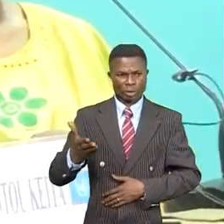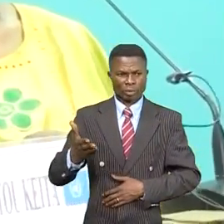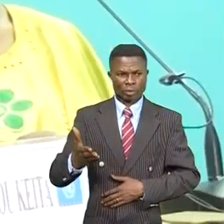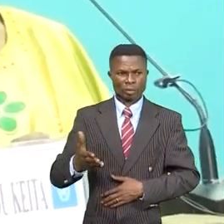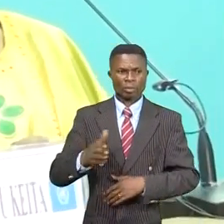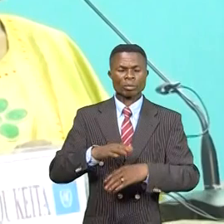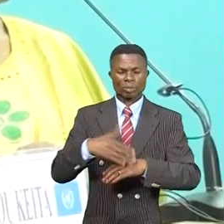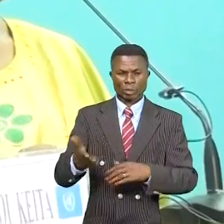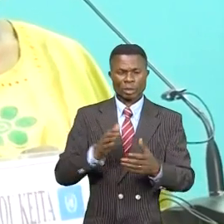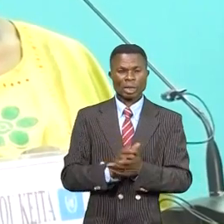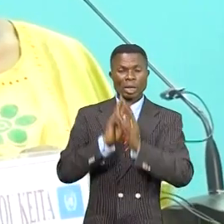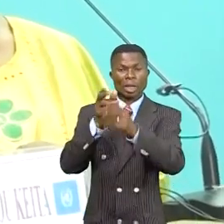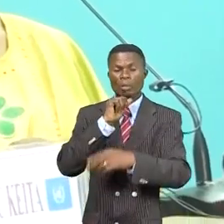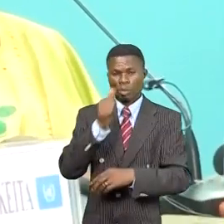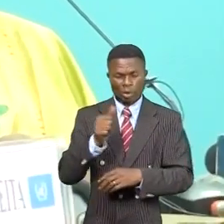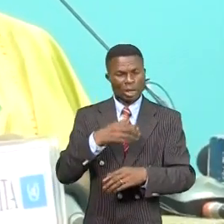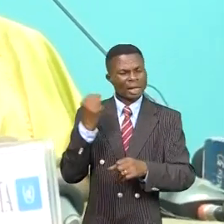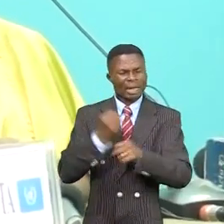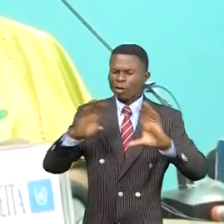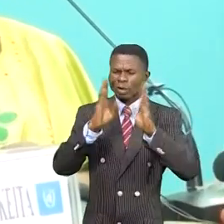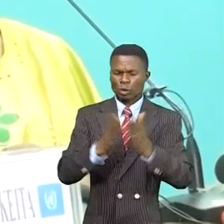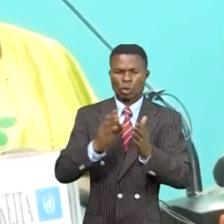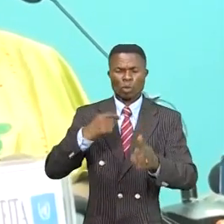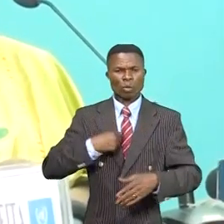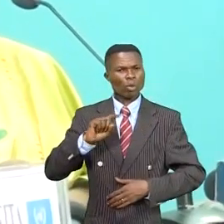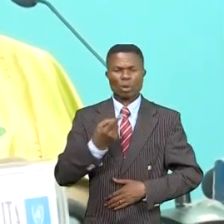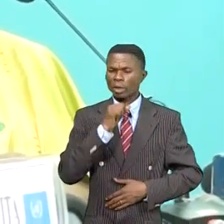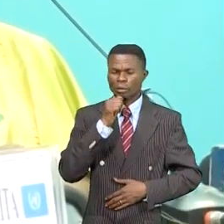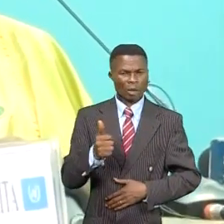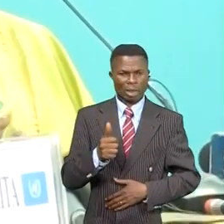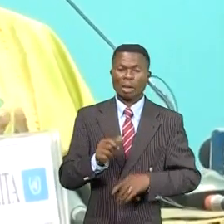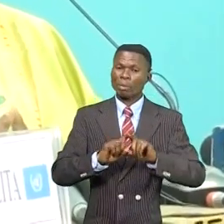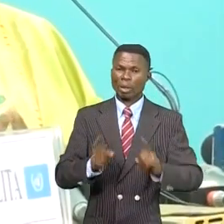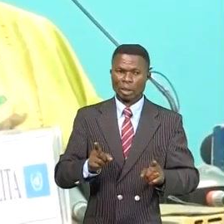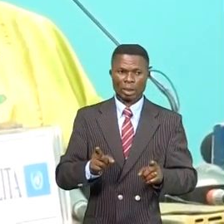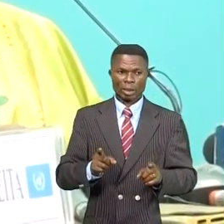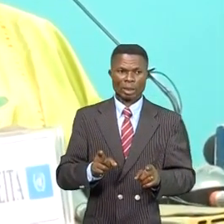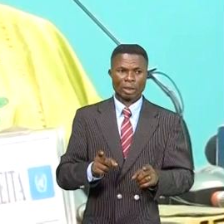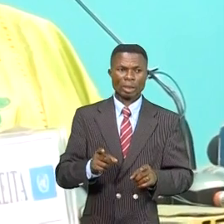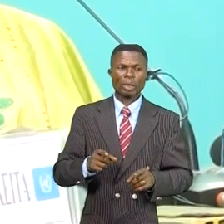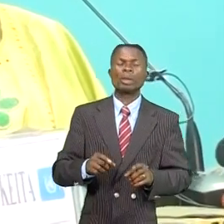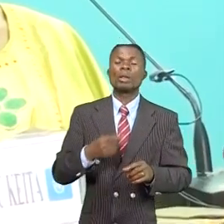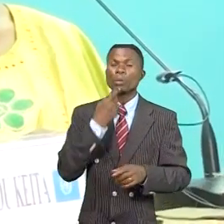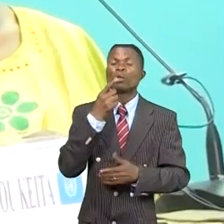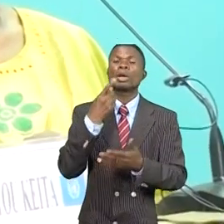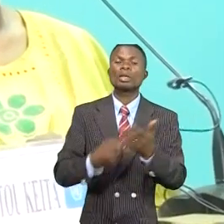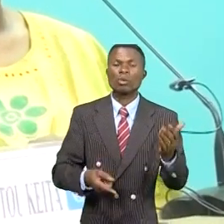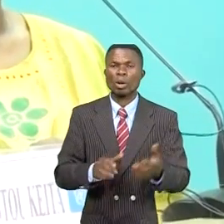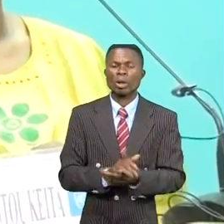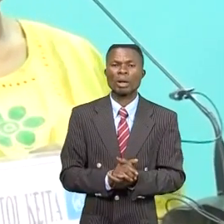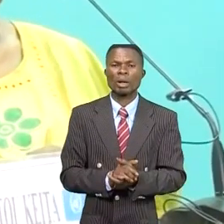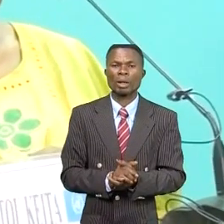prétendre que je peux faire la totalité de l'état des lieux. Mais par contre, ce que je peux dire, c'est que